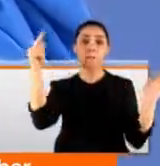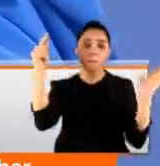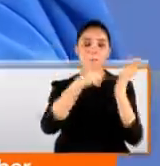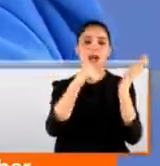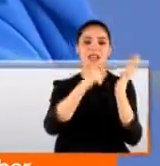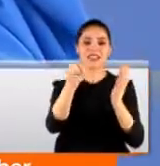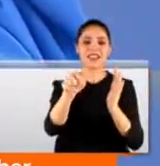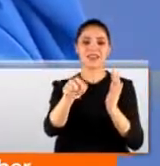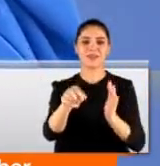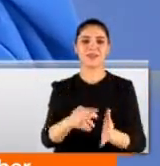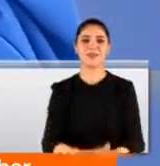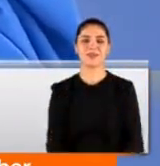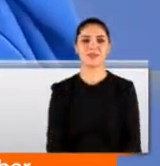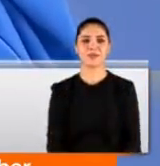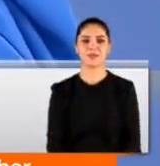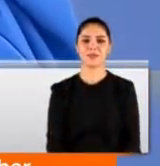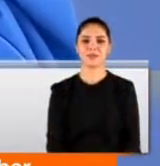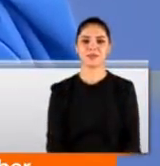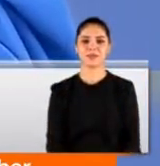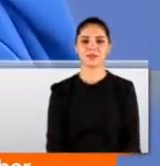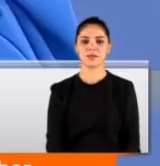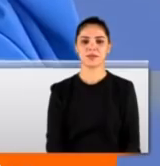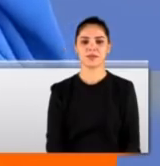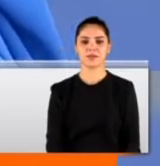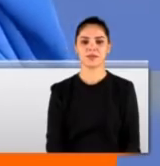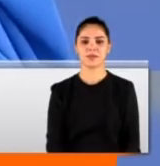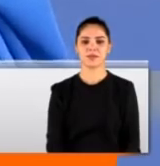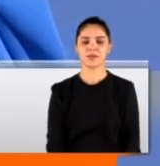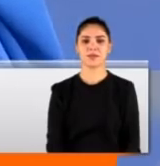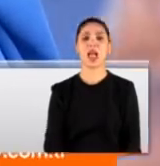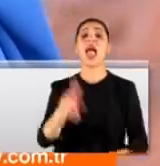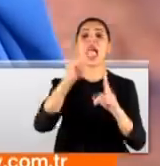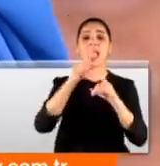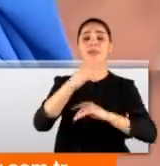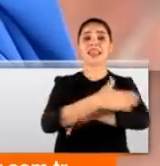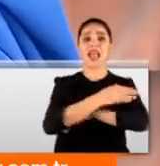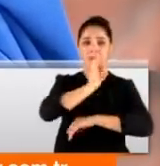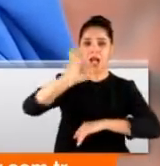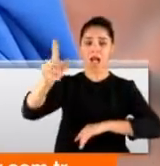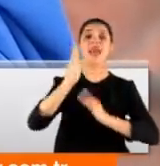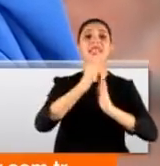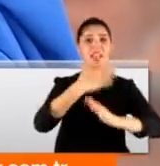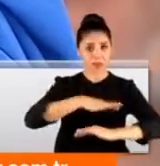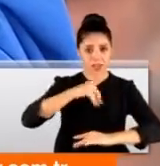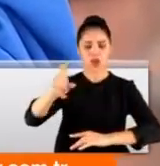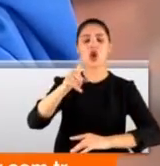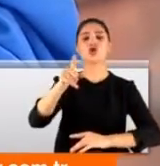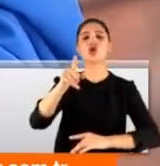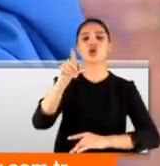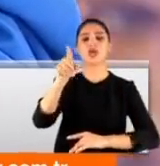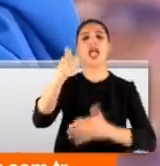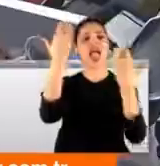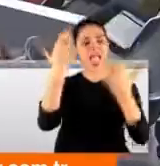ben basmıyorum. Nasıl bilirsin? Diyor ki yardım isteğiniz emniyet birimine iletilecektir. Devam etmek istediğinizden emin misiniz?